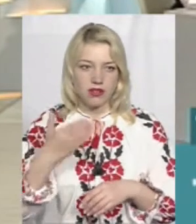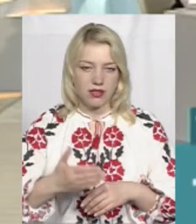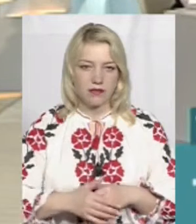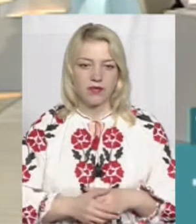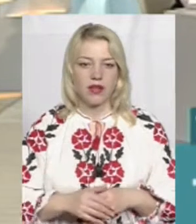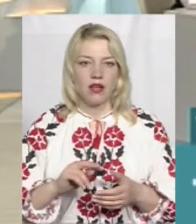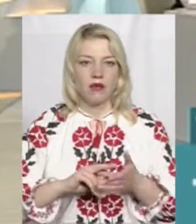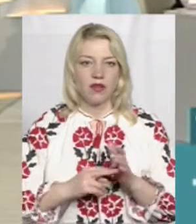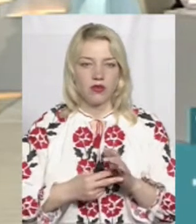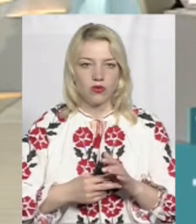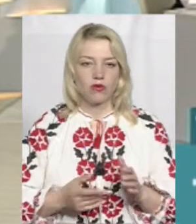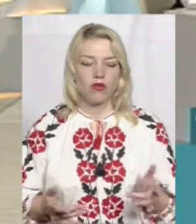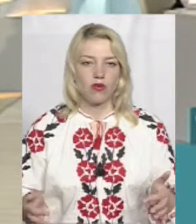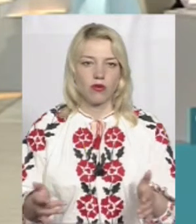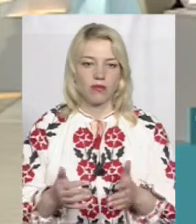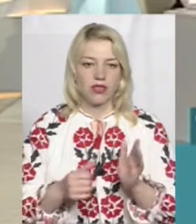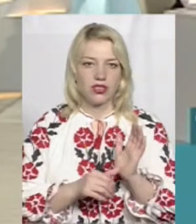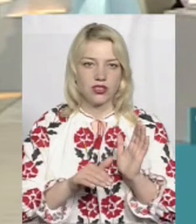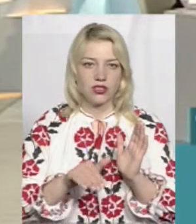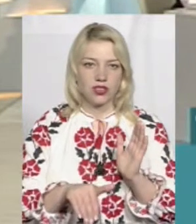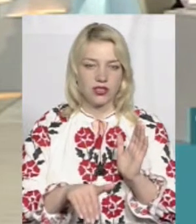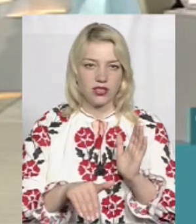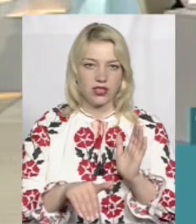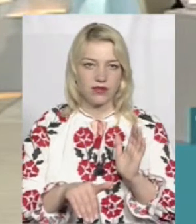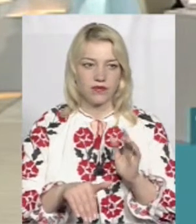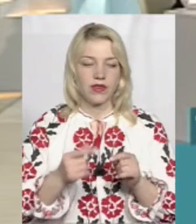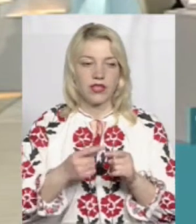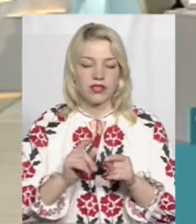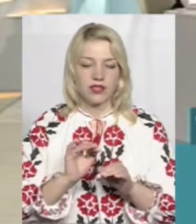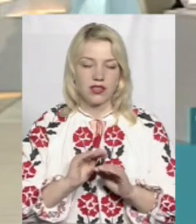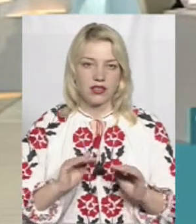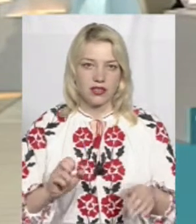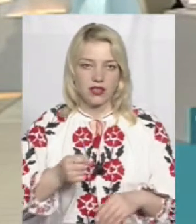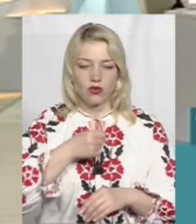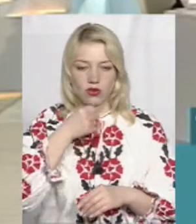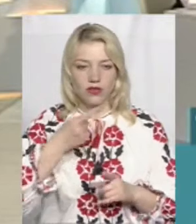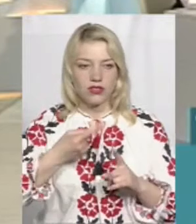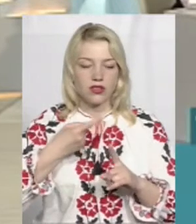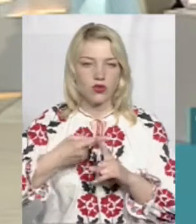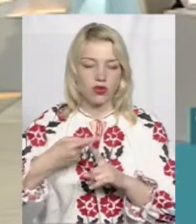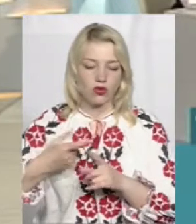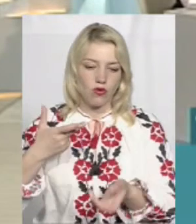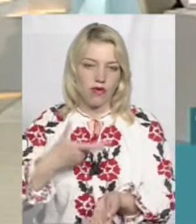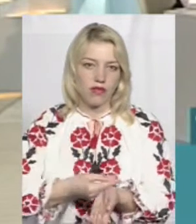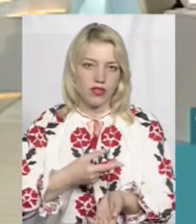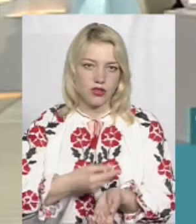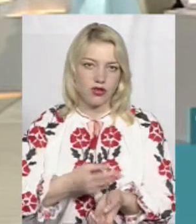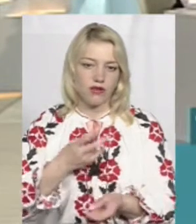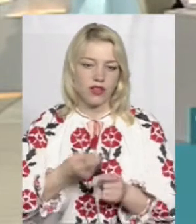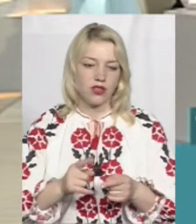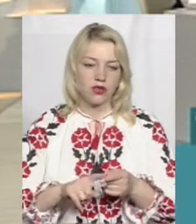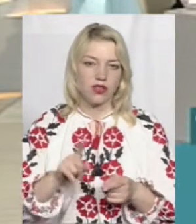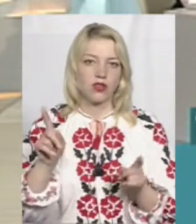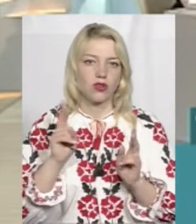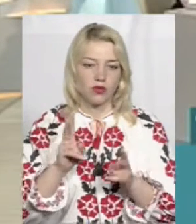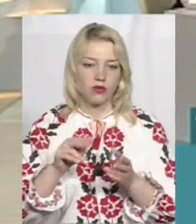охопити близько 6 тисяч, це і дітей, і дорослих. Це додаткове вакцинування до тих,